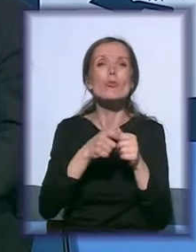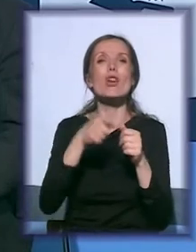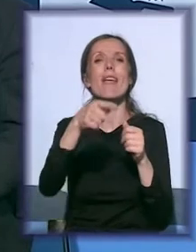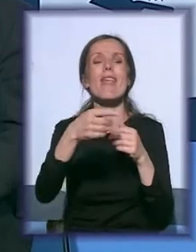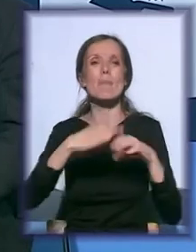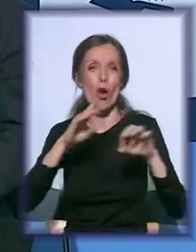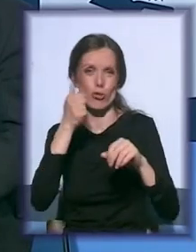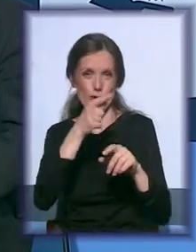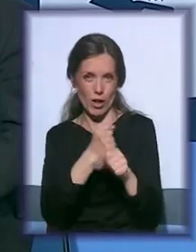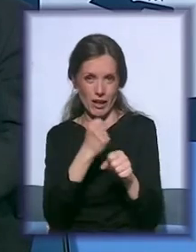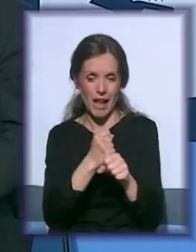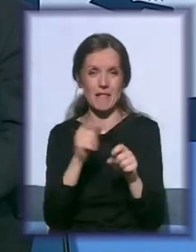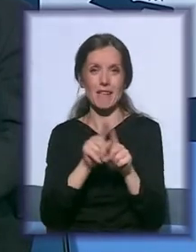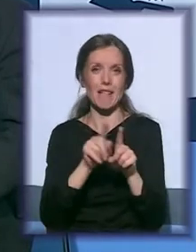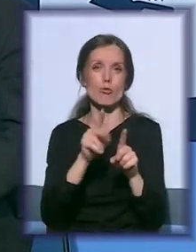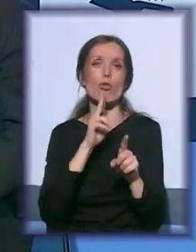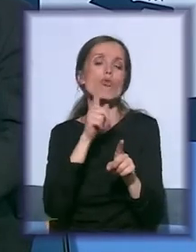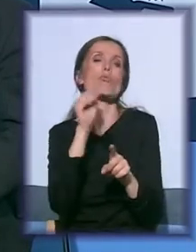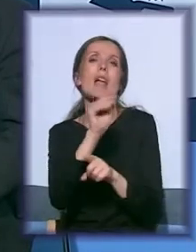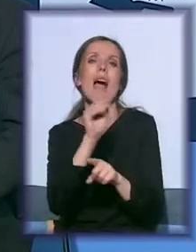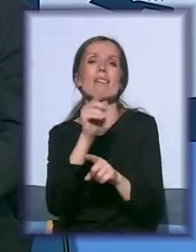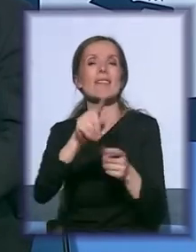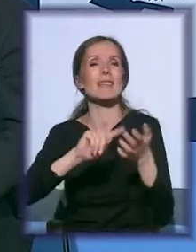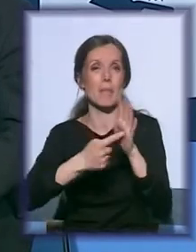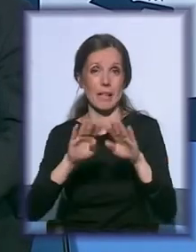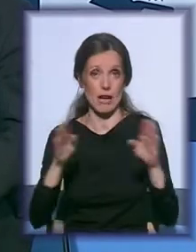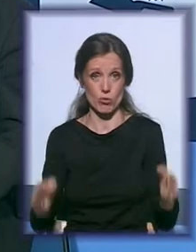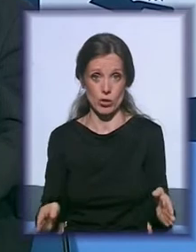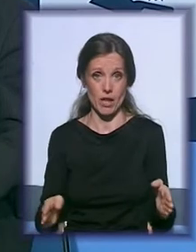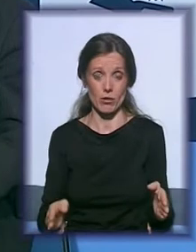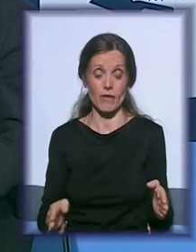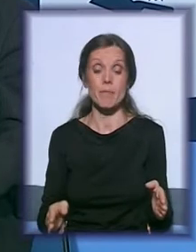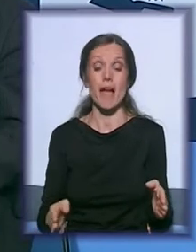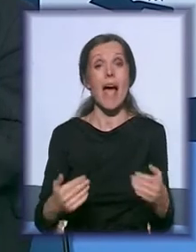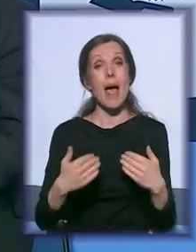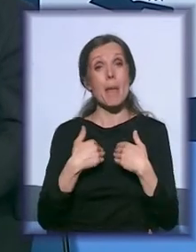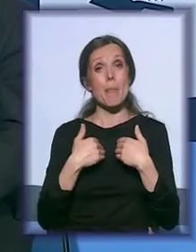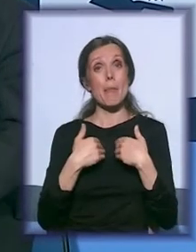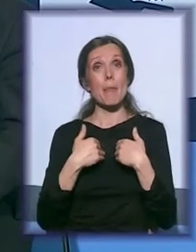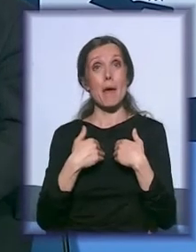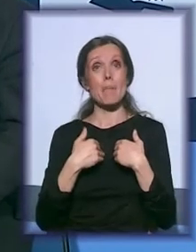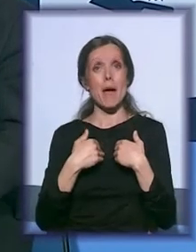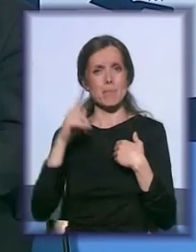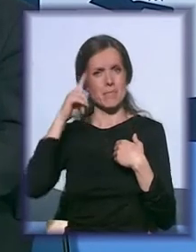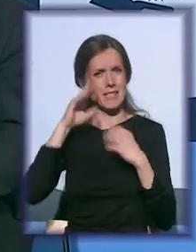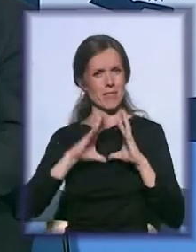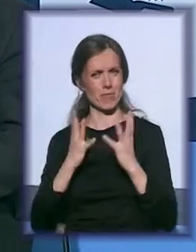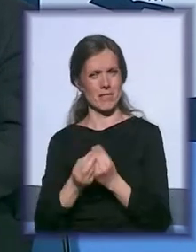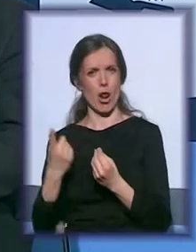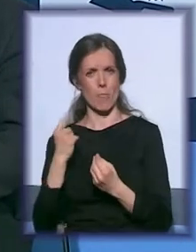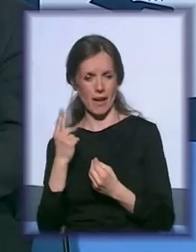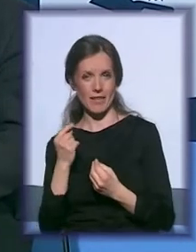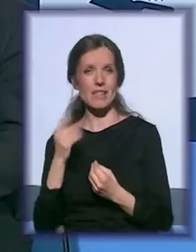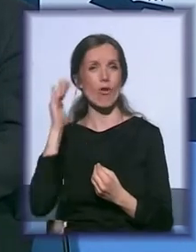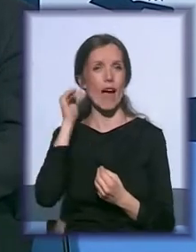pokažu i prikažu u okviru štandova. I to je sad opet i nama dobra, kad kažem nama, mislim i na kompletno partnerstvo